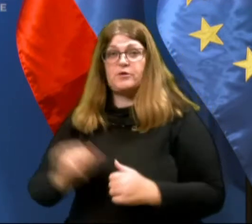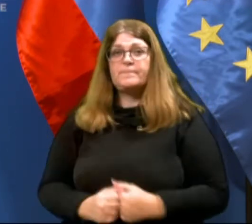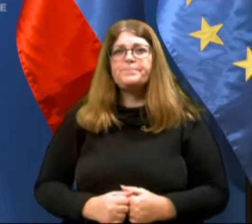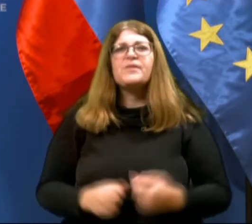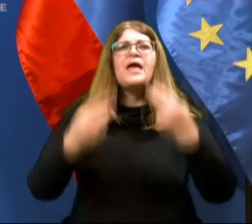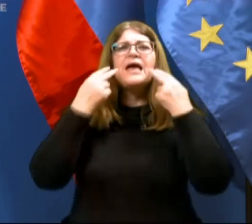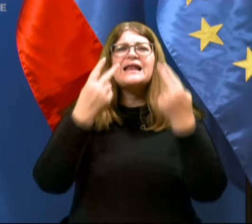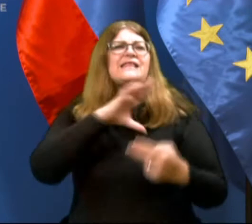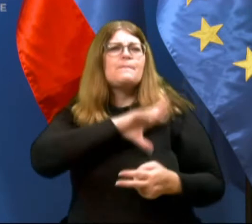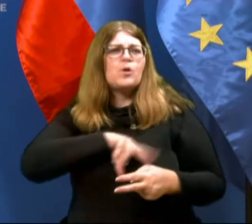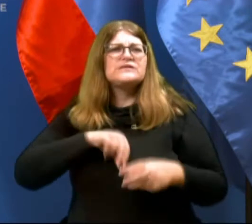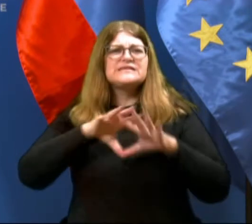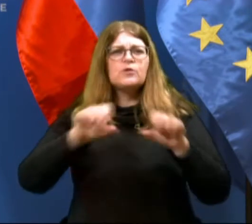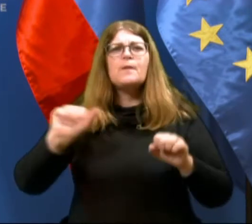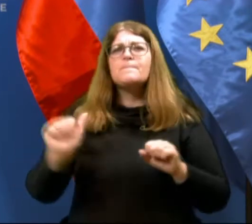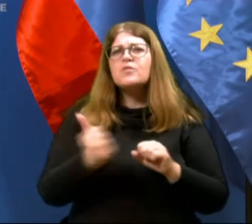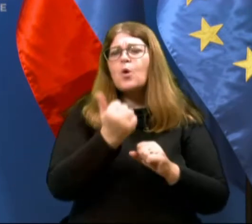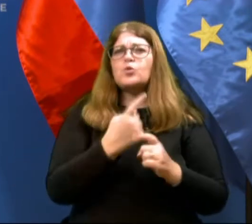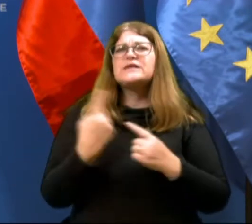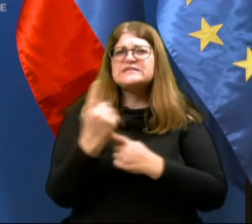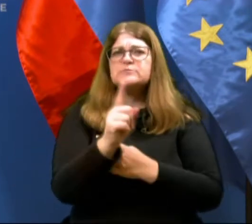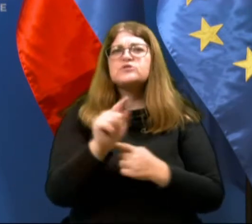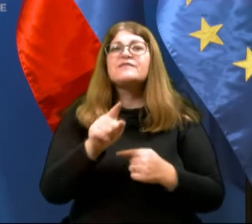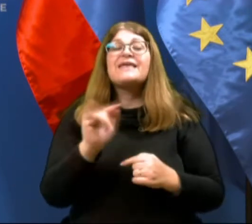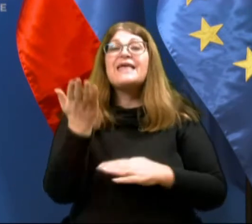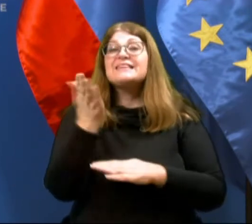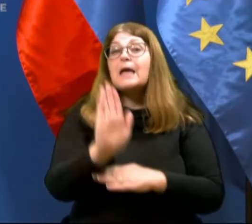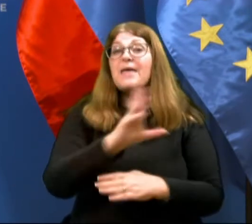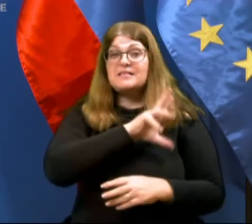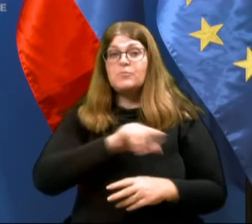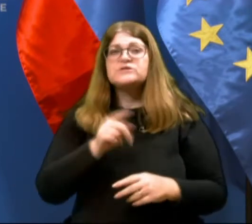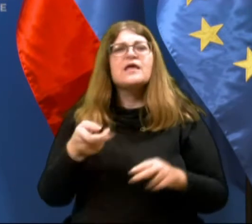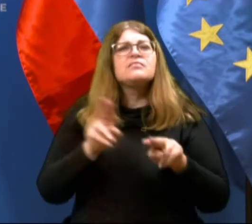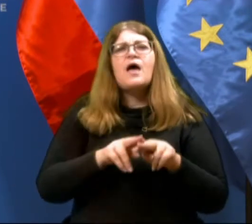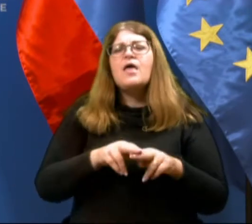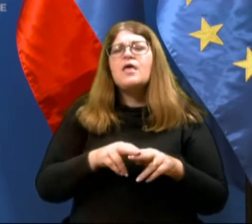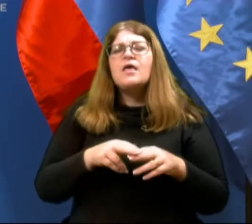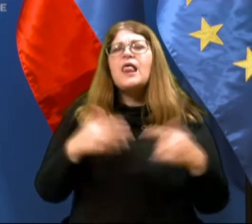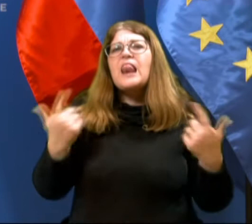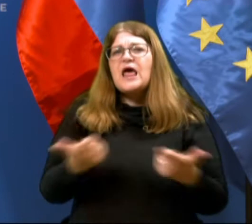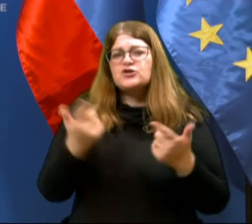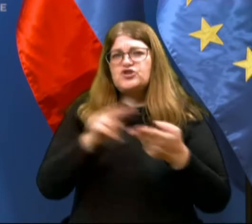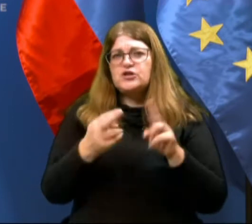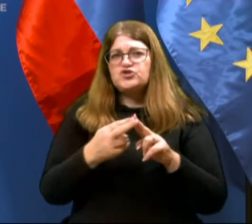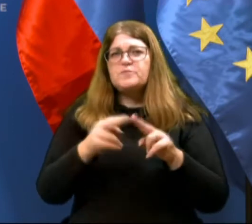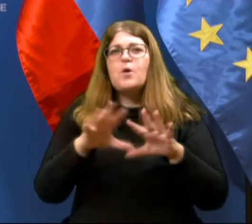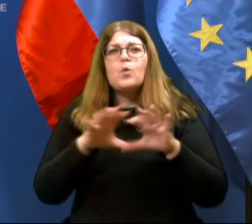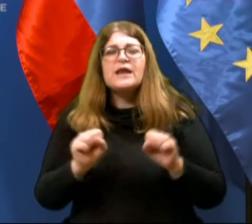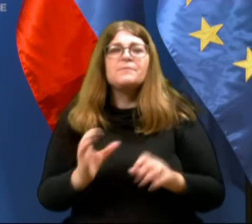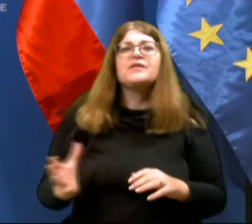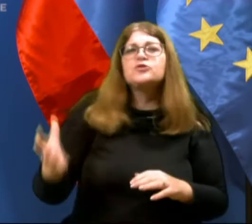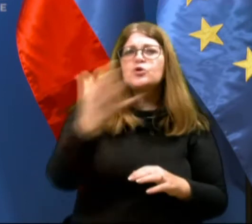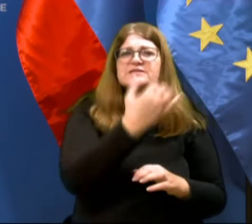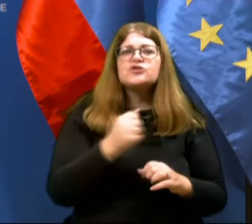policijskih ukrepov ponovno izpostavljamo, da je namen policije, da z najmilejšimi sredstvi in ukrepi doseže zakonito